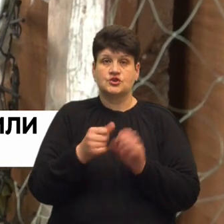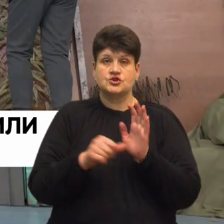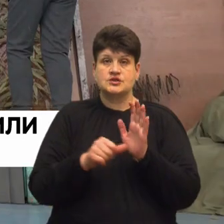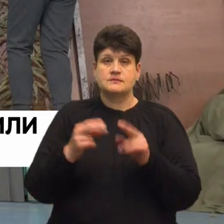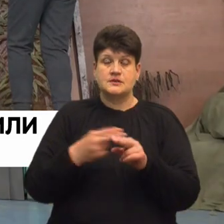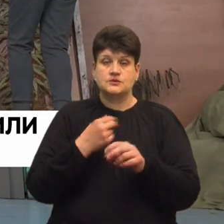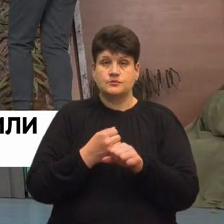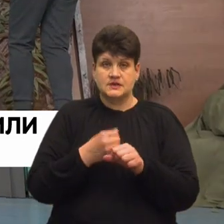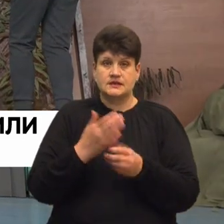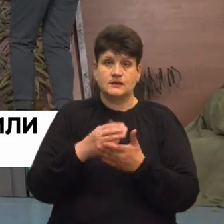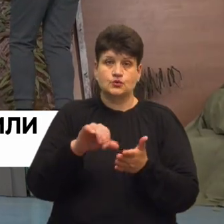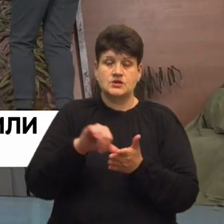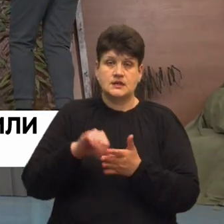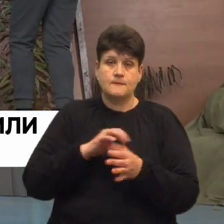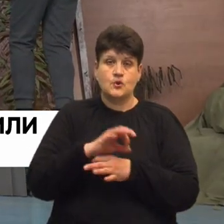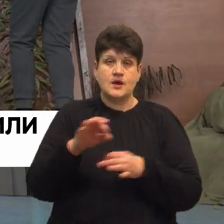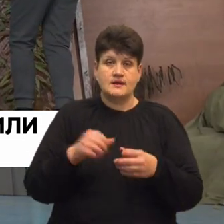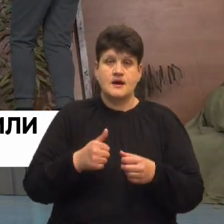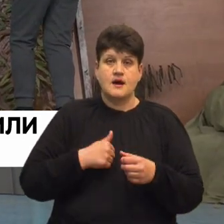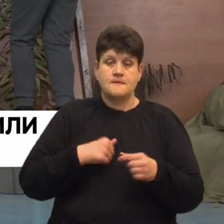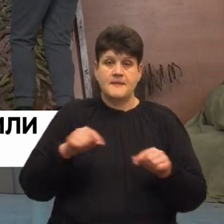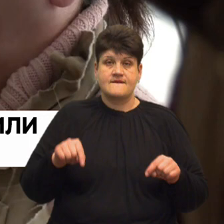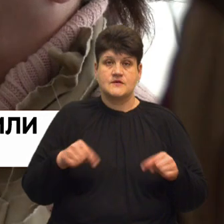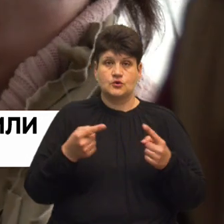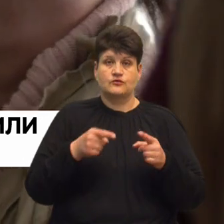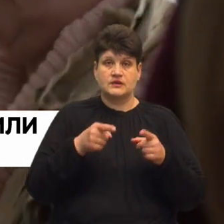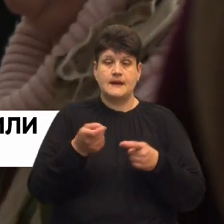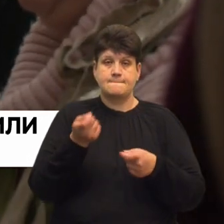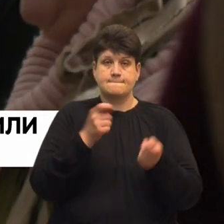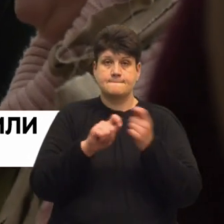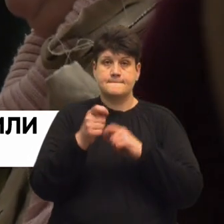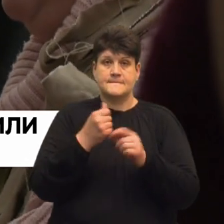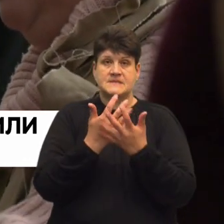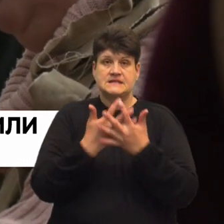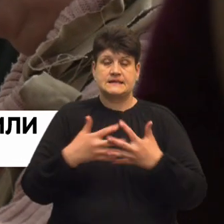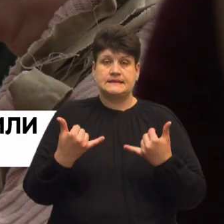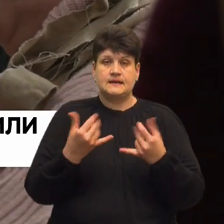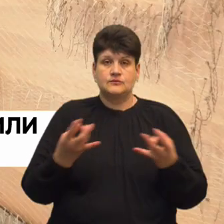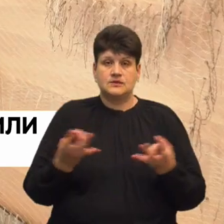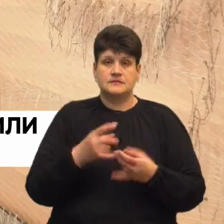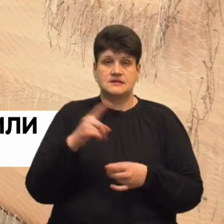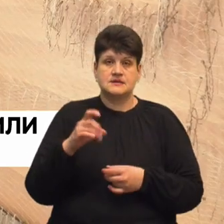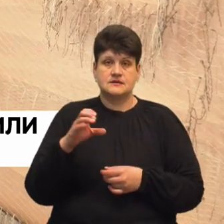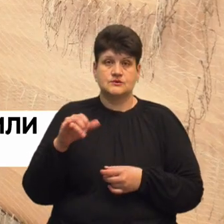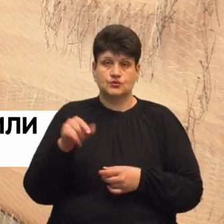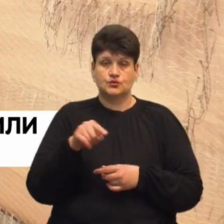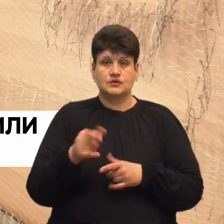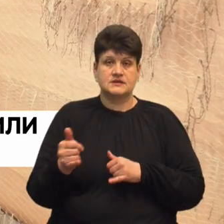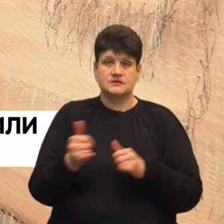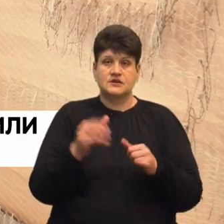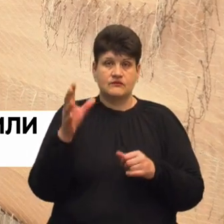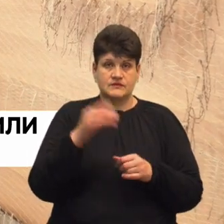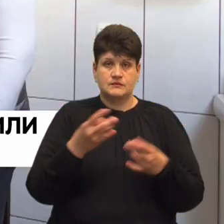які стали учасницями проєкту «Армія відновлення». Вони плетуть маскувальні сітки для потреб ЗСУ. Їх тут забезпечують усім